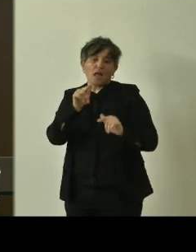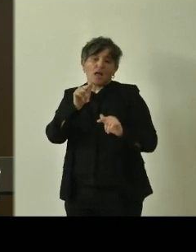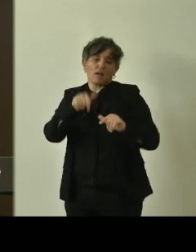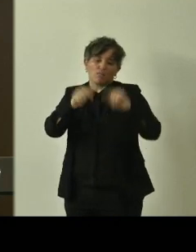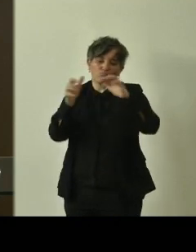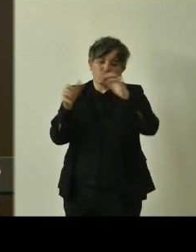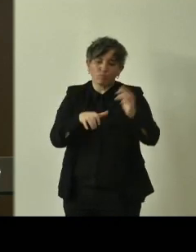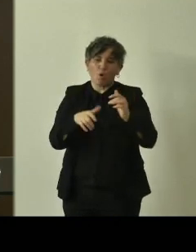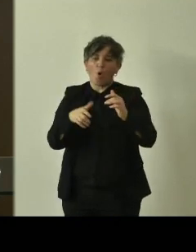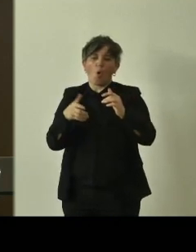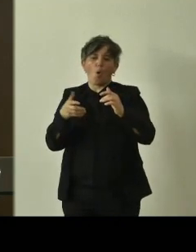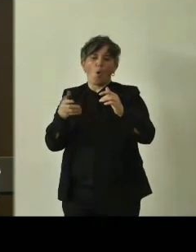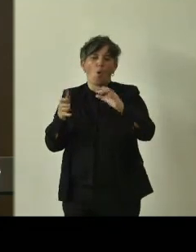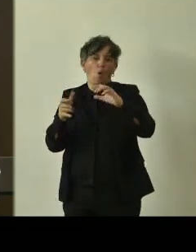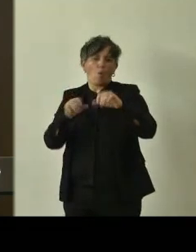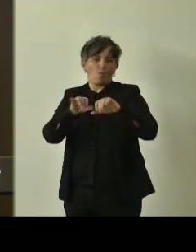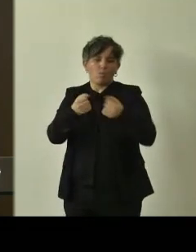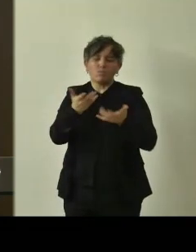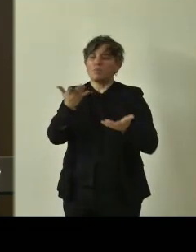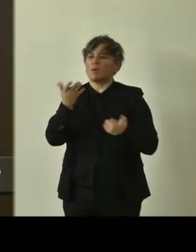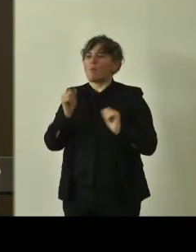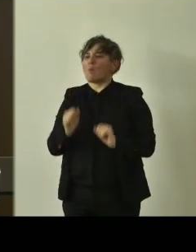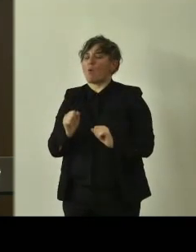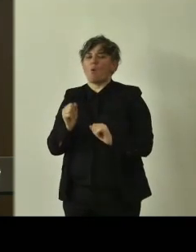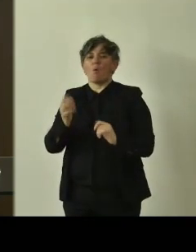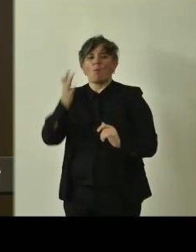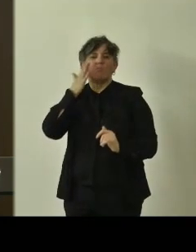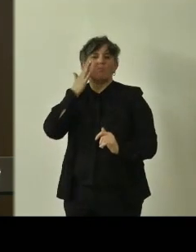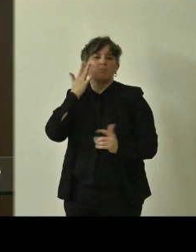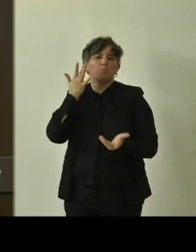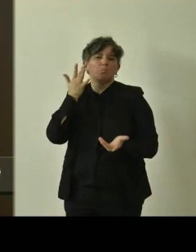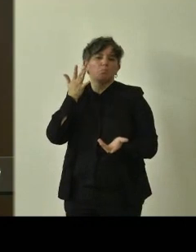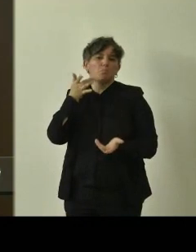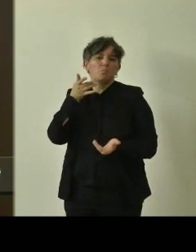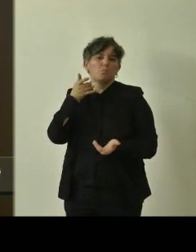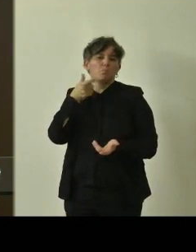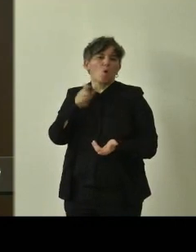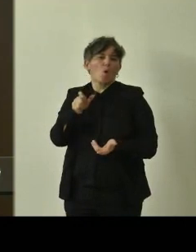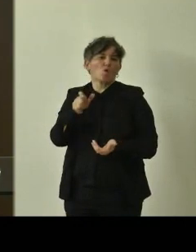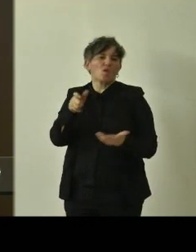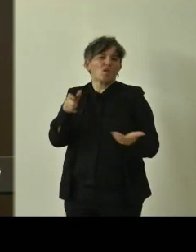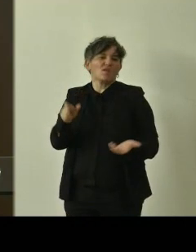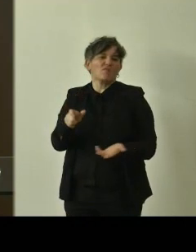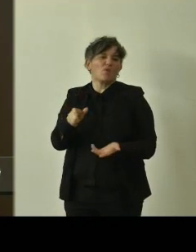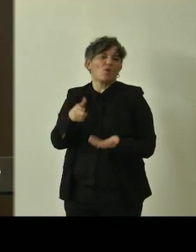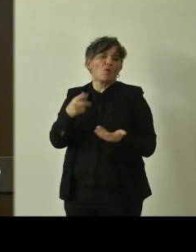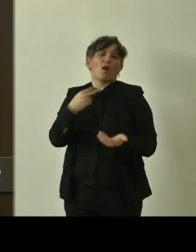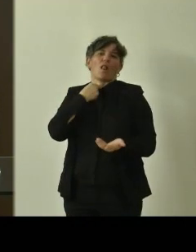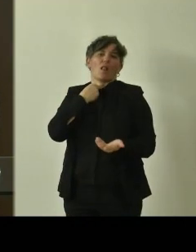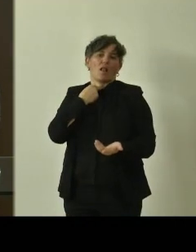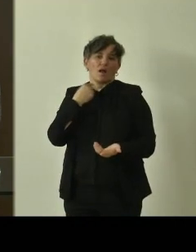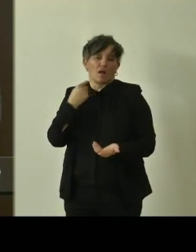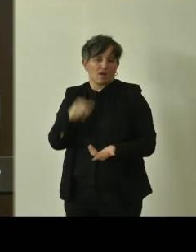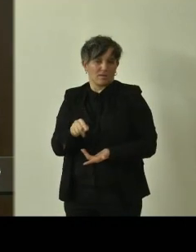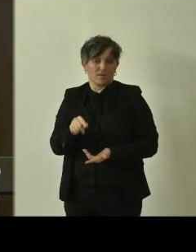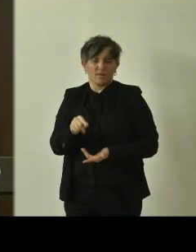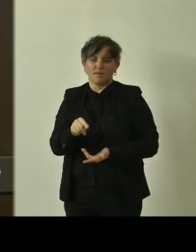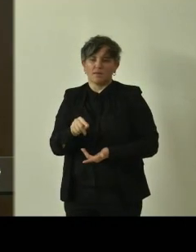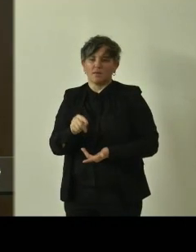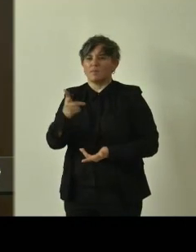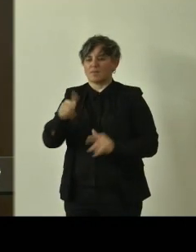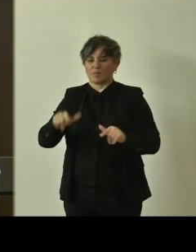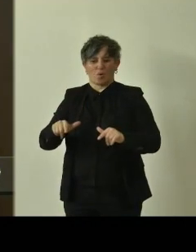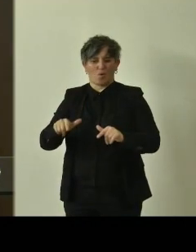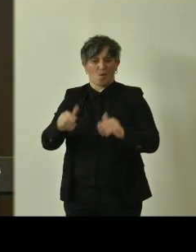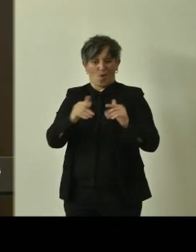non ci siano dei motivi imprograssinabili. Purtroppo gli alberi che sono, soprattutto quelli in contesti